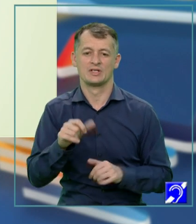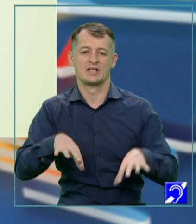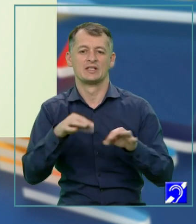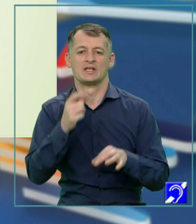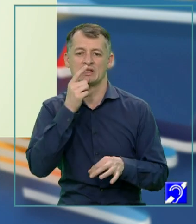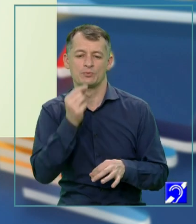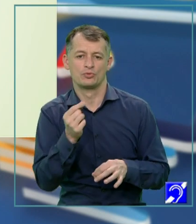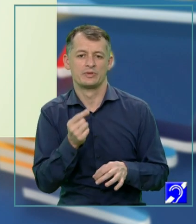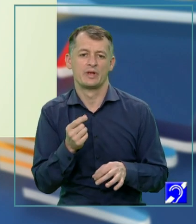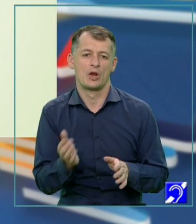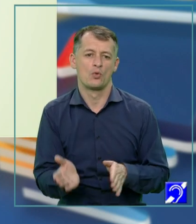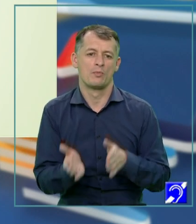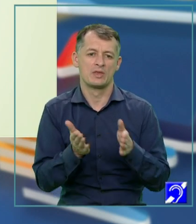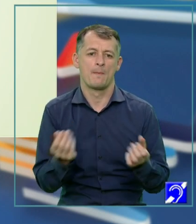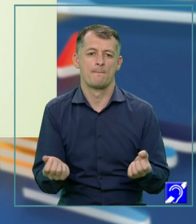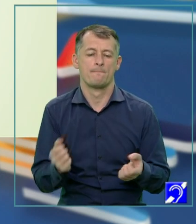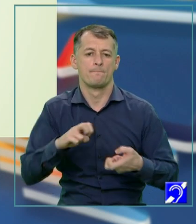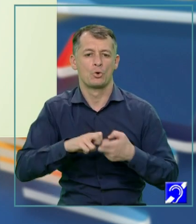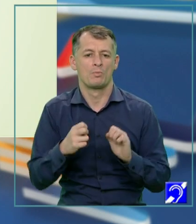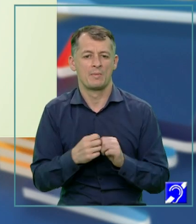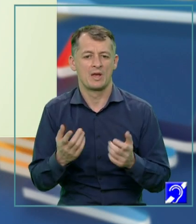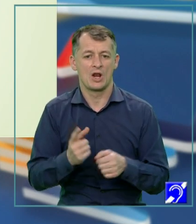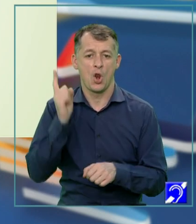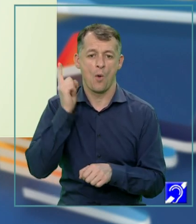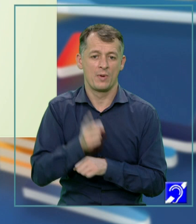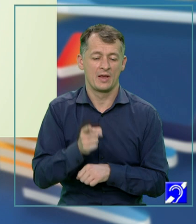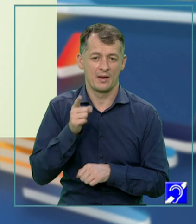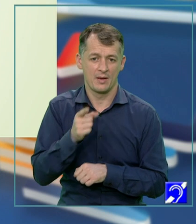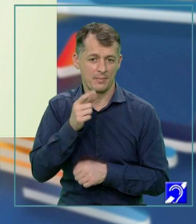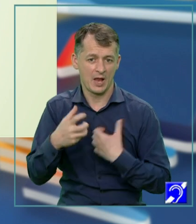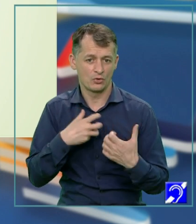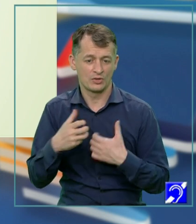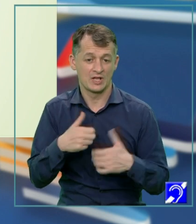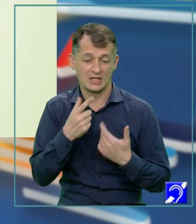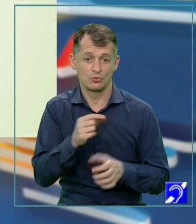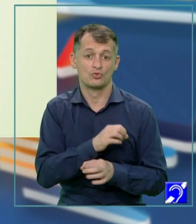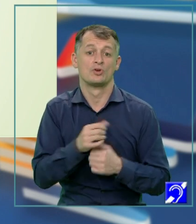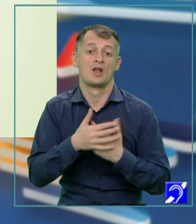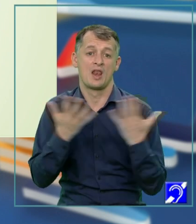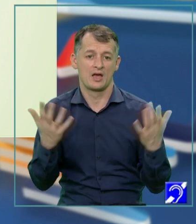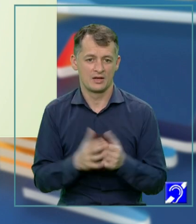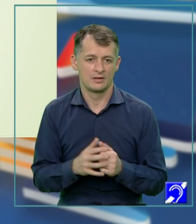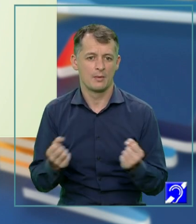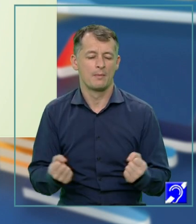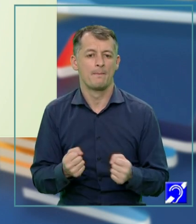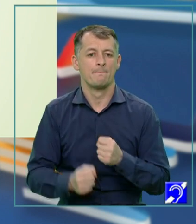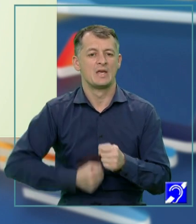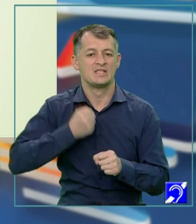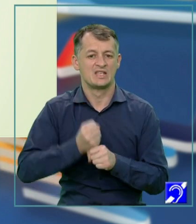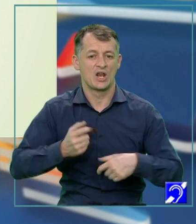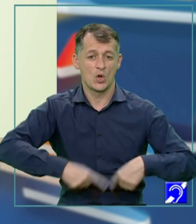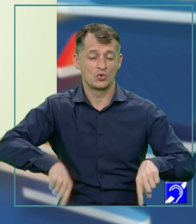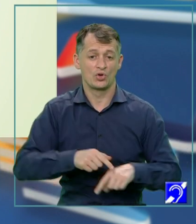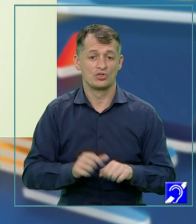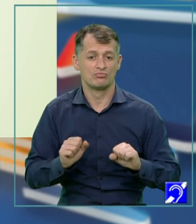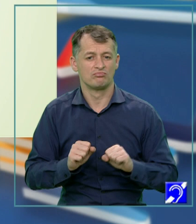probleme care îl frământă și care îl obligă pe actor să dea răspunsuri temeinice. De aceea, meseria noastră are și o gravitate, și